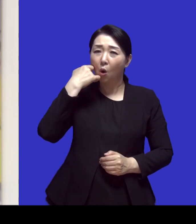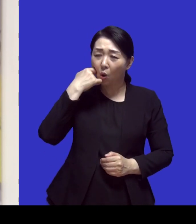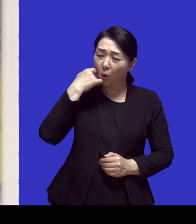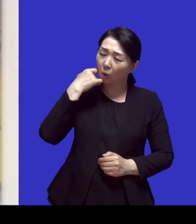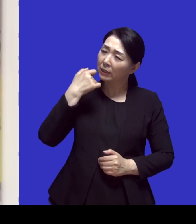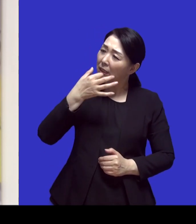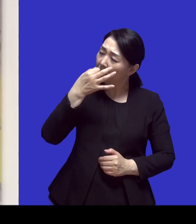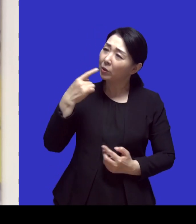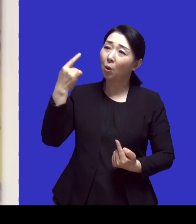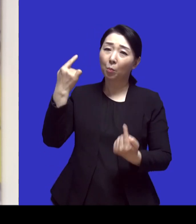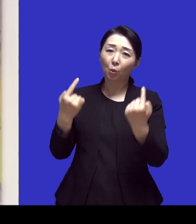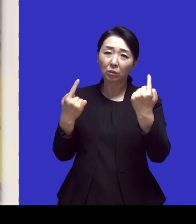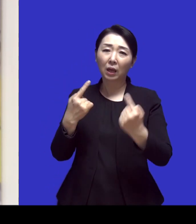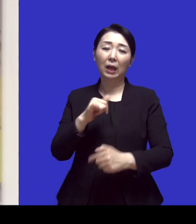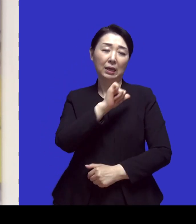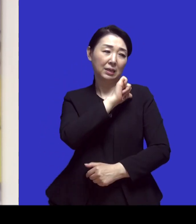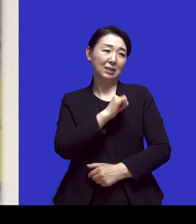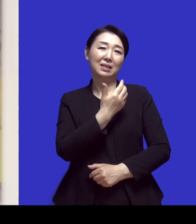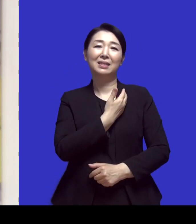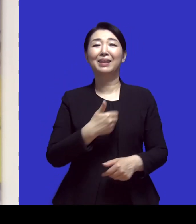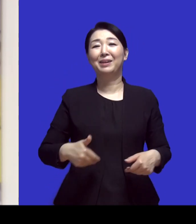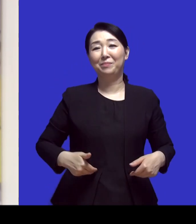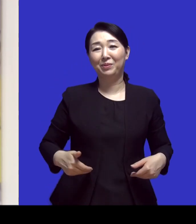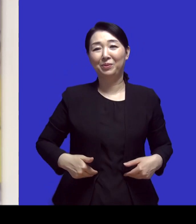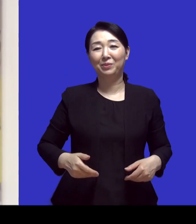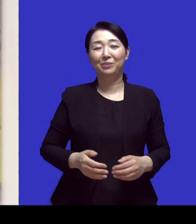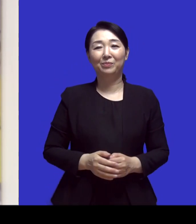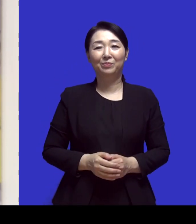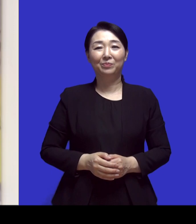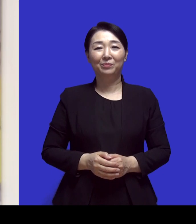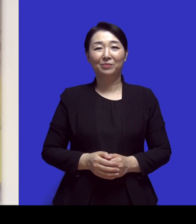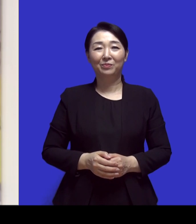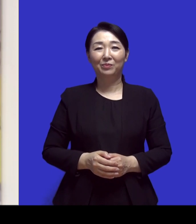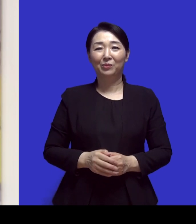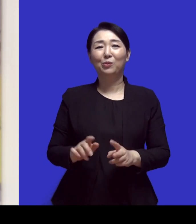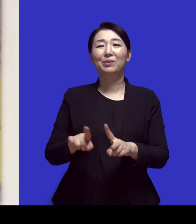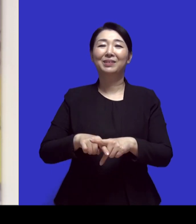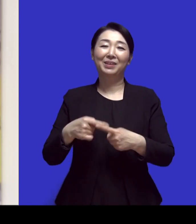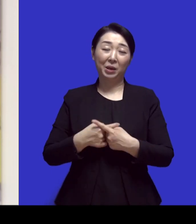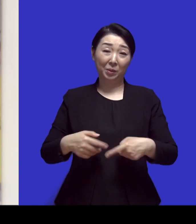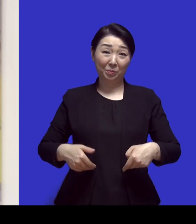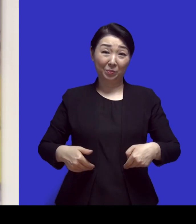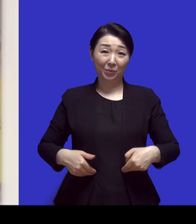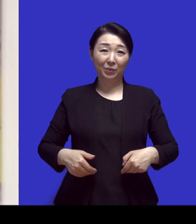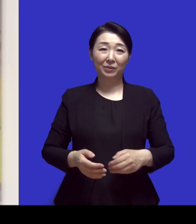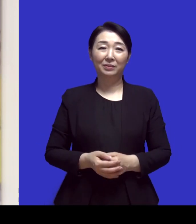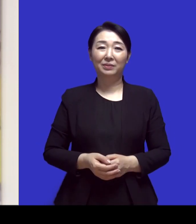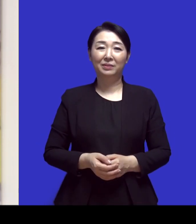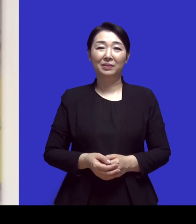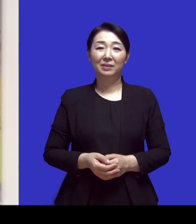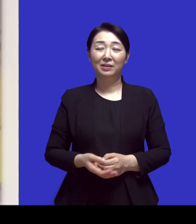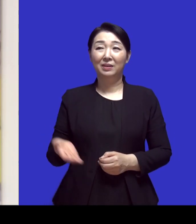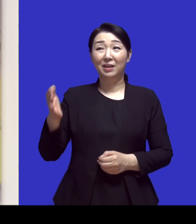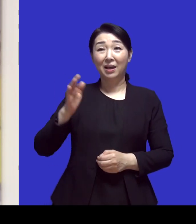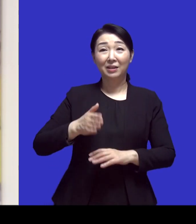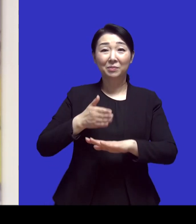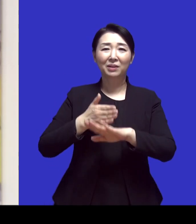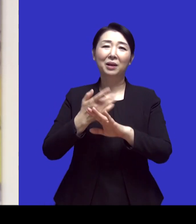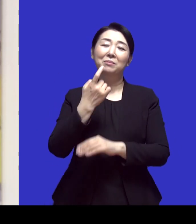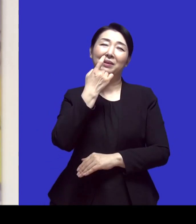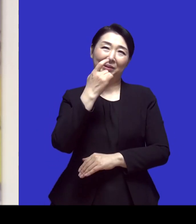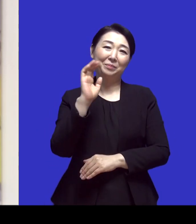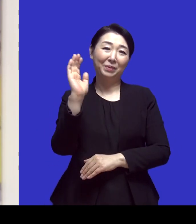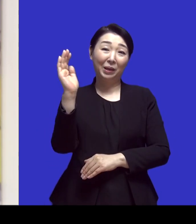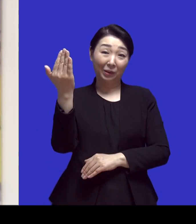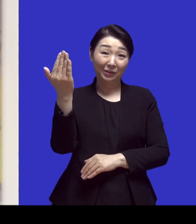힘들다기보다는 인내가 좀 필요한 것 같고 이해가 필요한 것 같고 근데 정말 감사를 배우게 되는